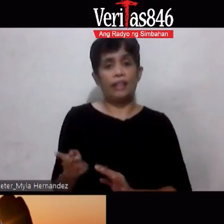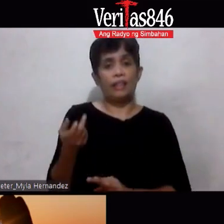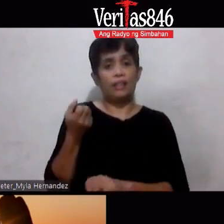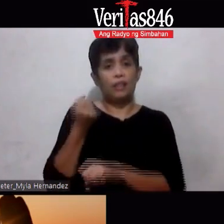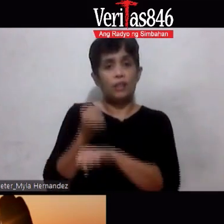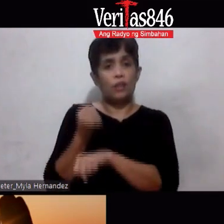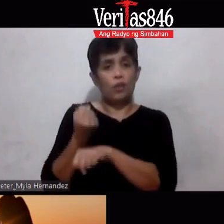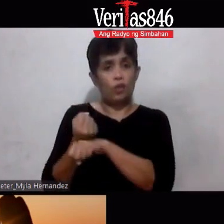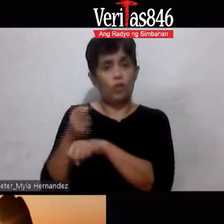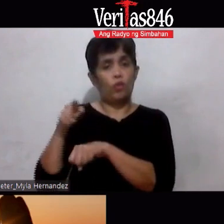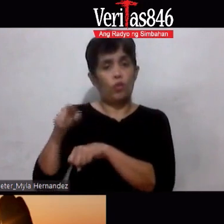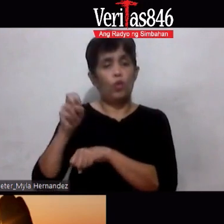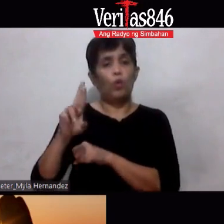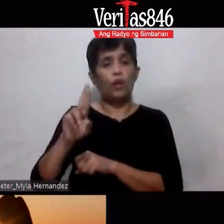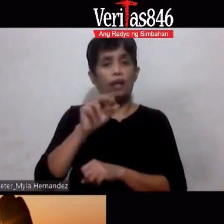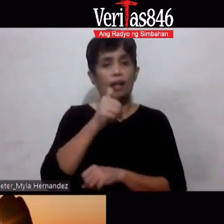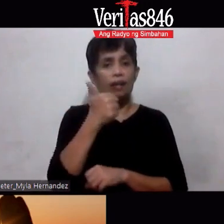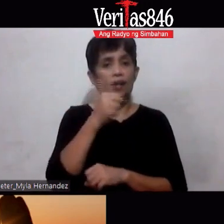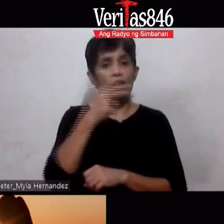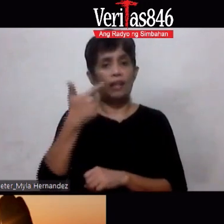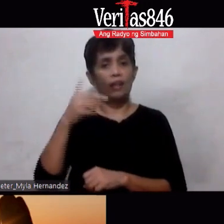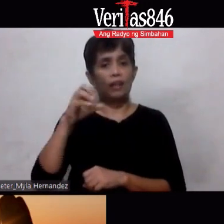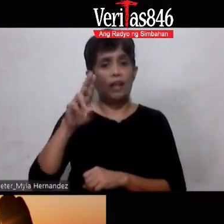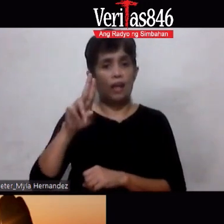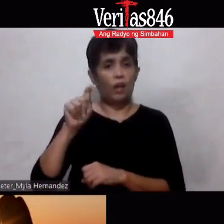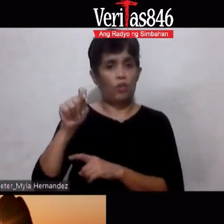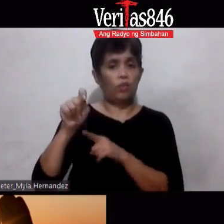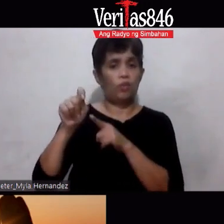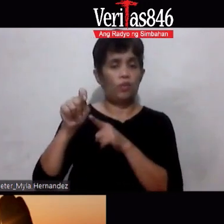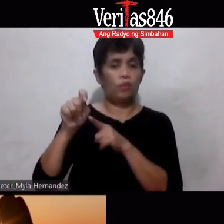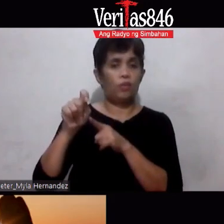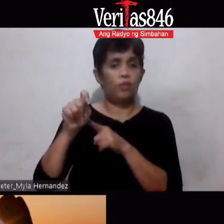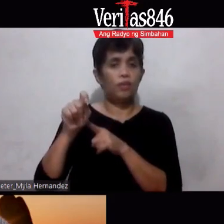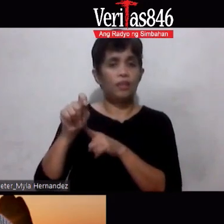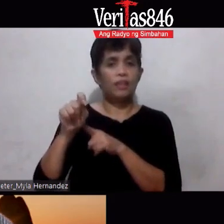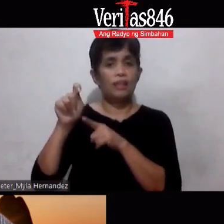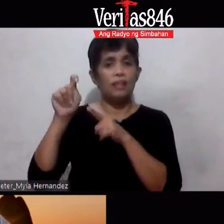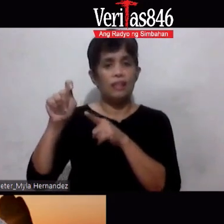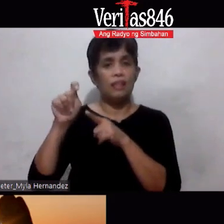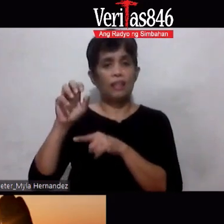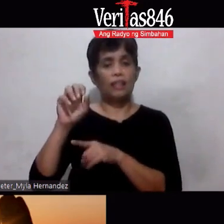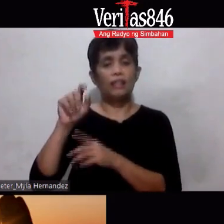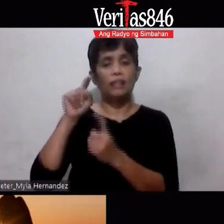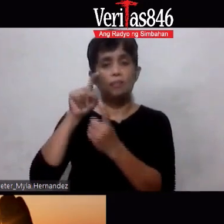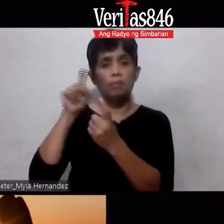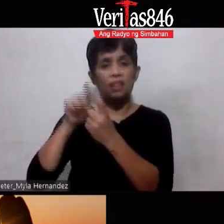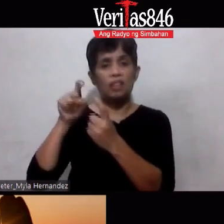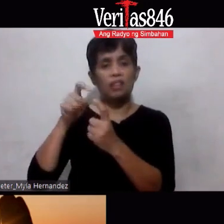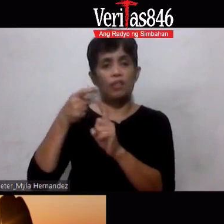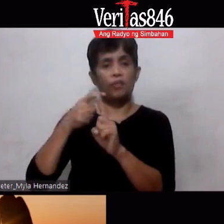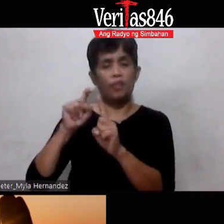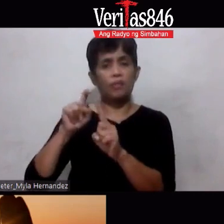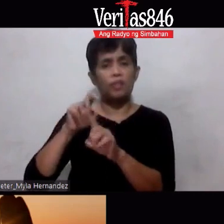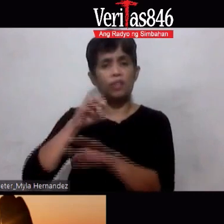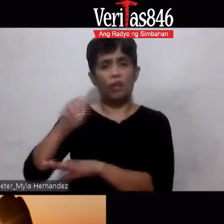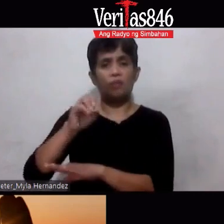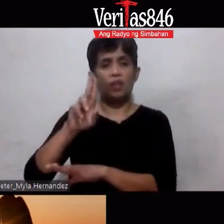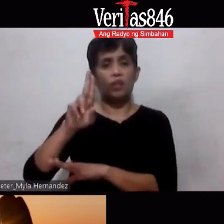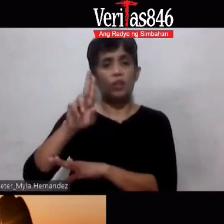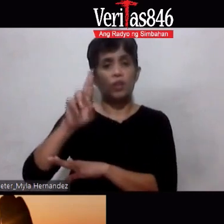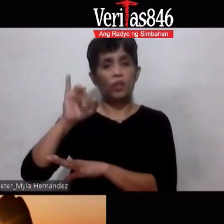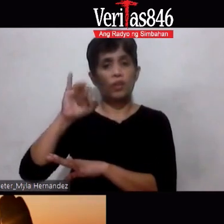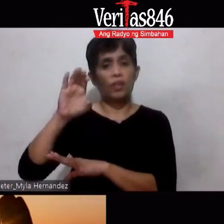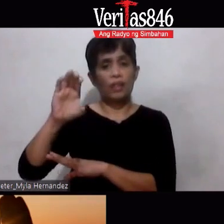pero hindi siya hindi siya actually rayuma gout siya specific siya galing siya sa labis na uric acid